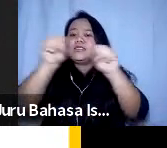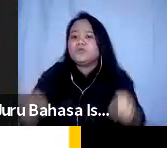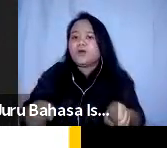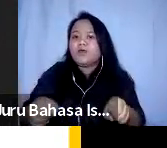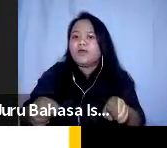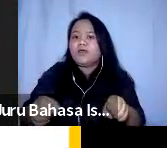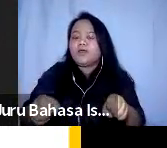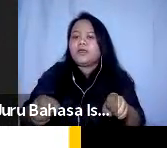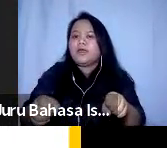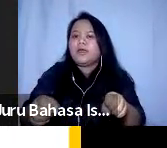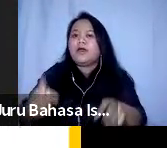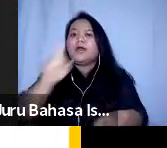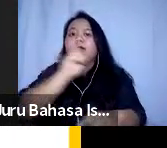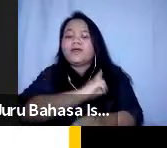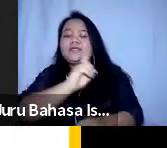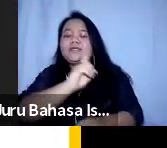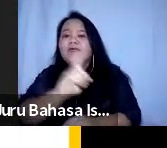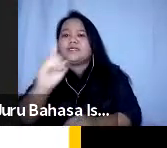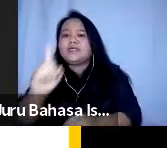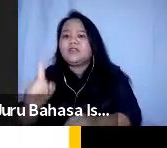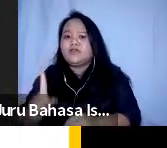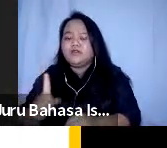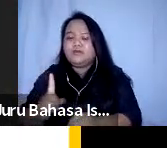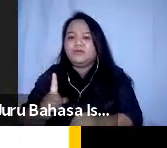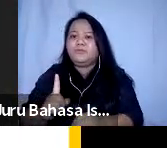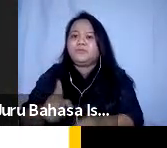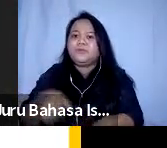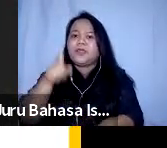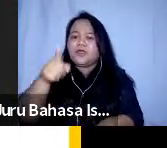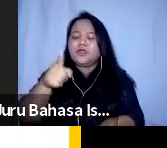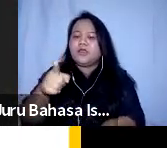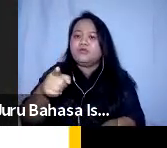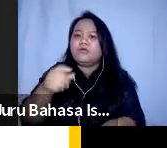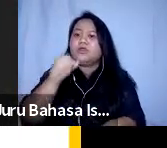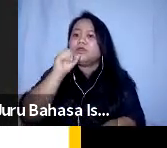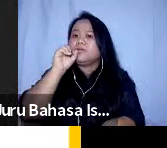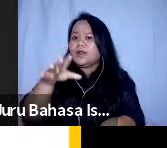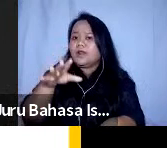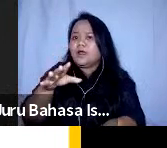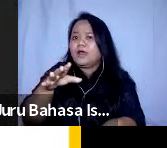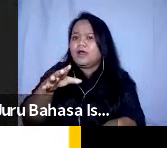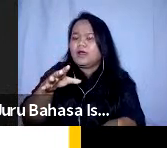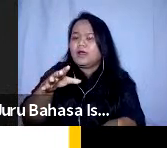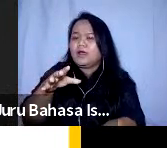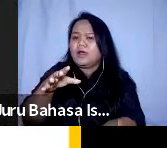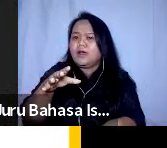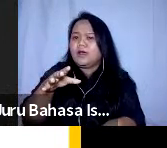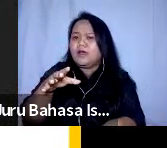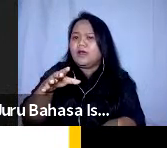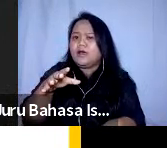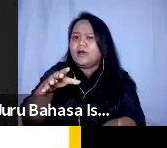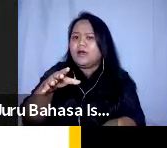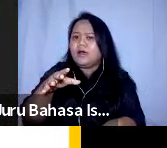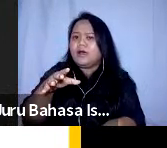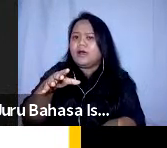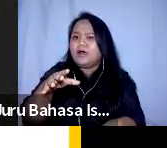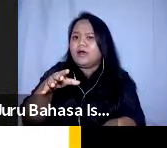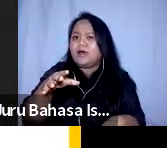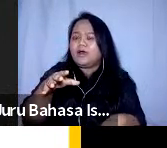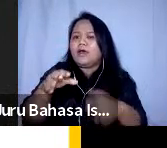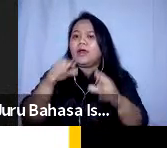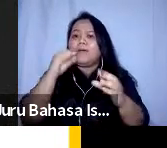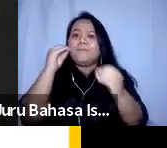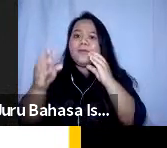individu tersebut jadi inilah yang disebut dengan praktik apa ya pembahasan